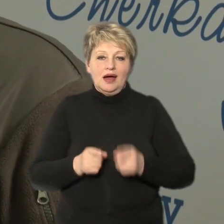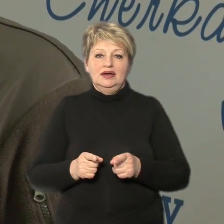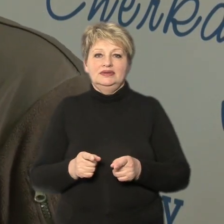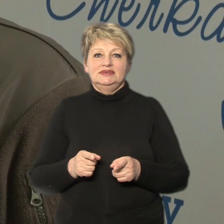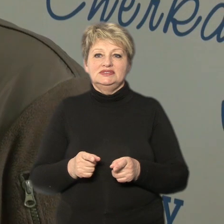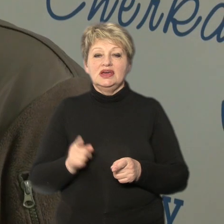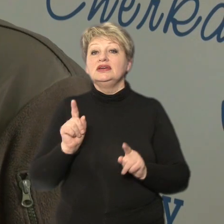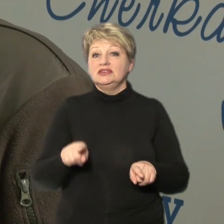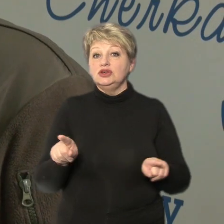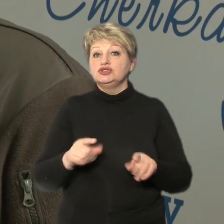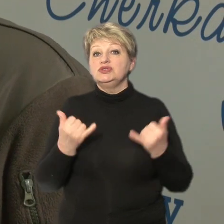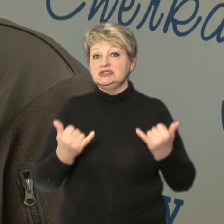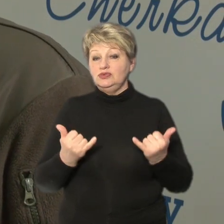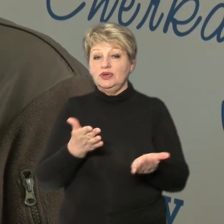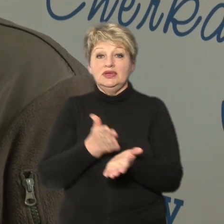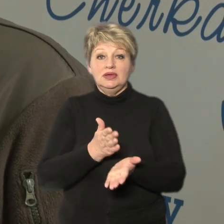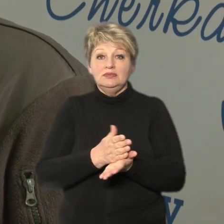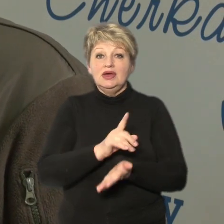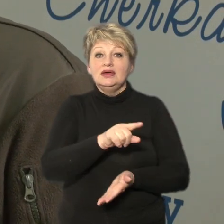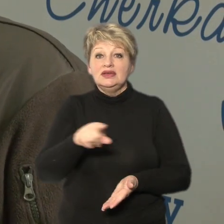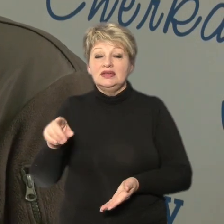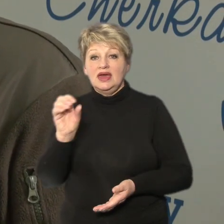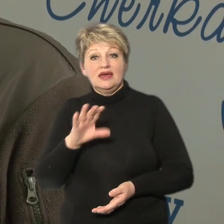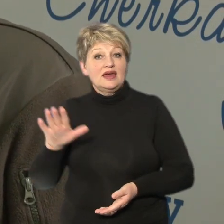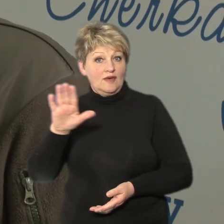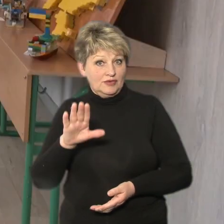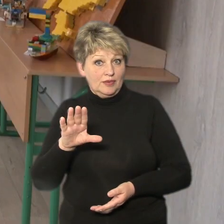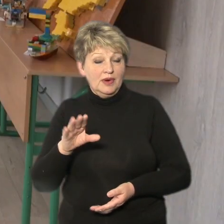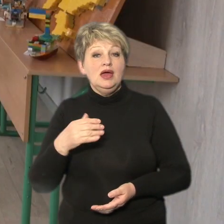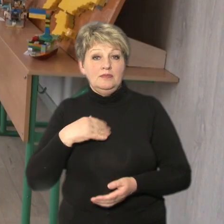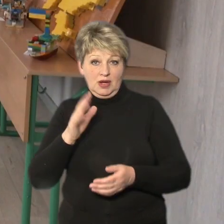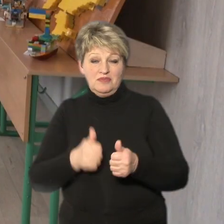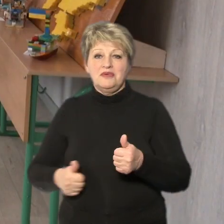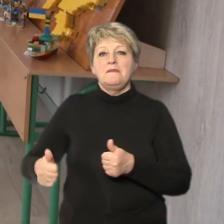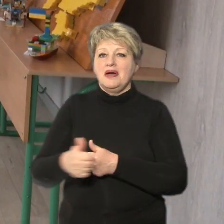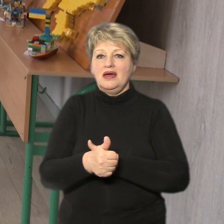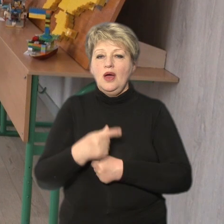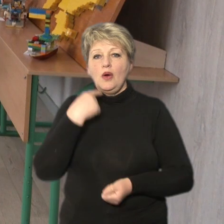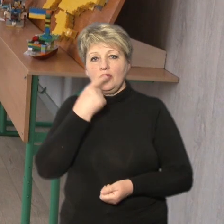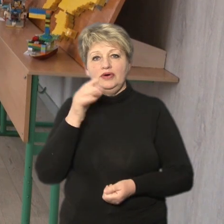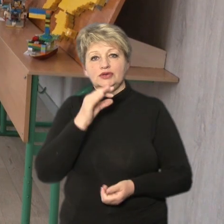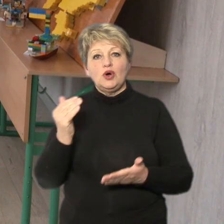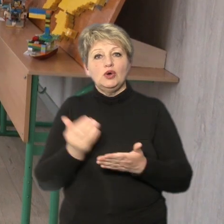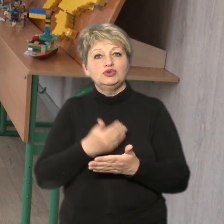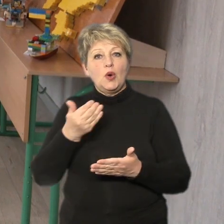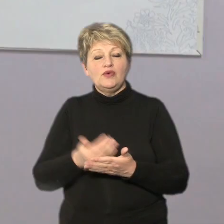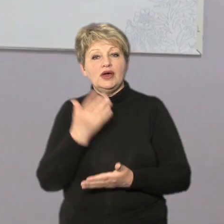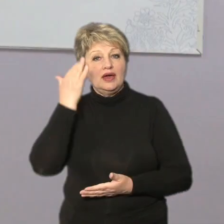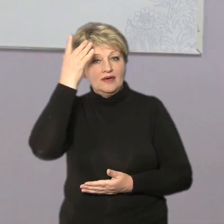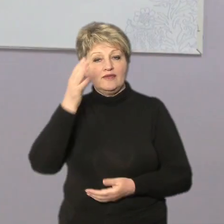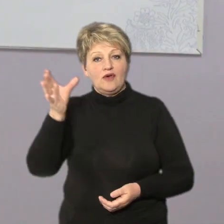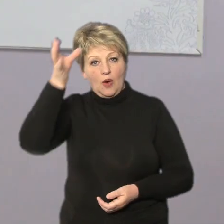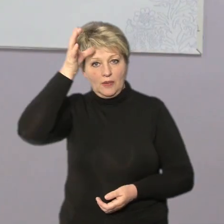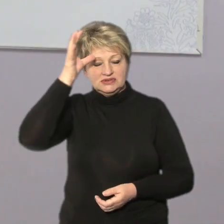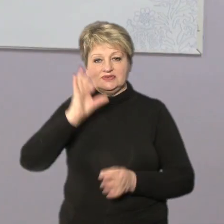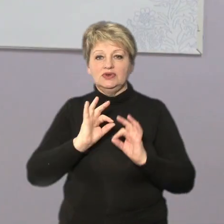Те, що сьогодні тут деякі країни Європи, але ми будемо попередуних. Говоритимуть про нові ідеї в освіті, розповідає директор